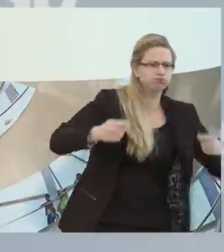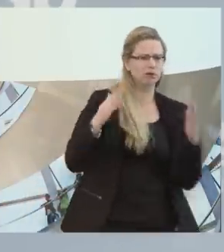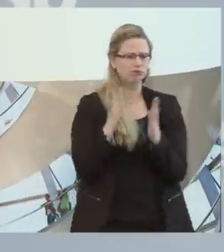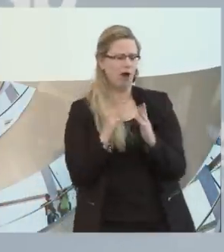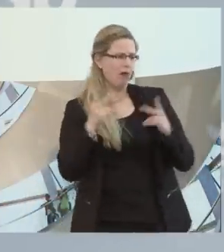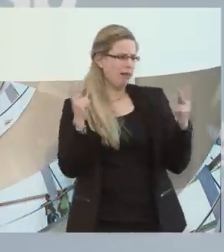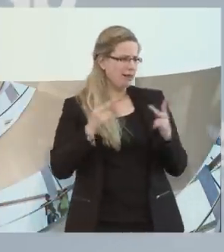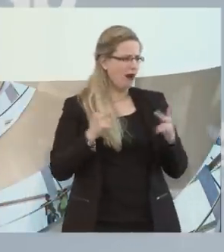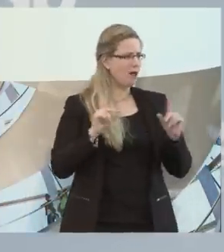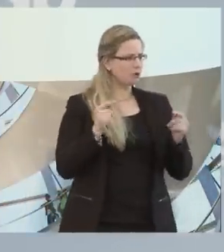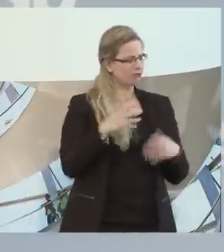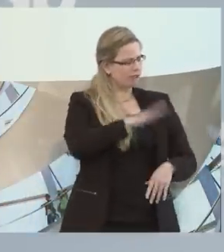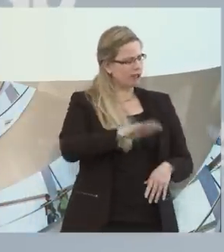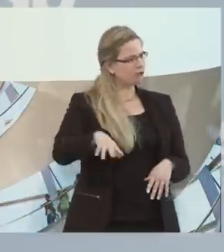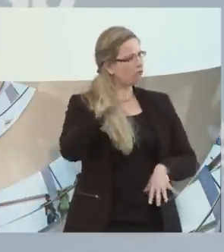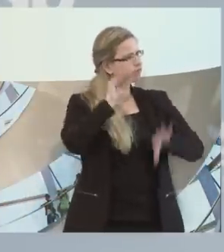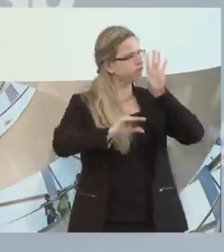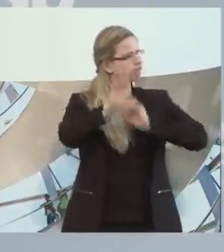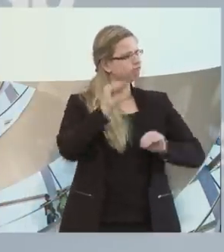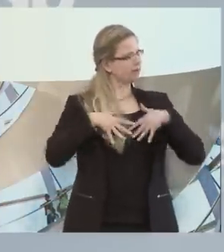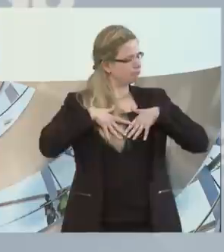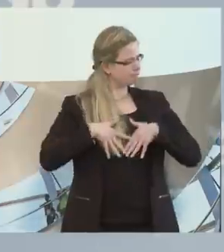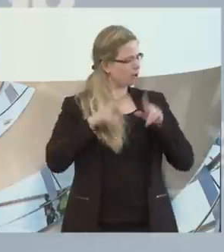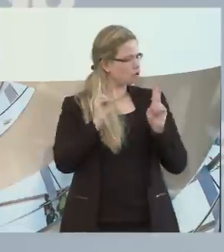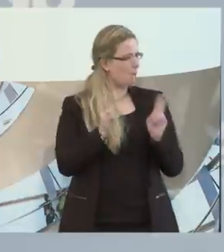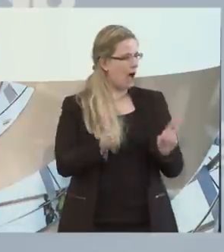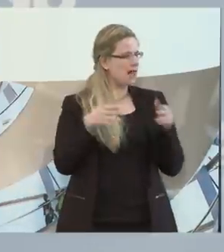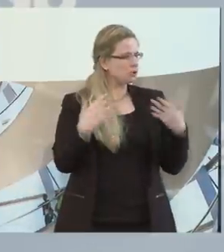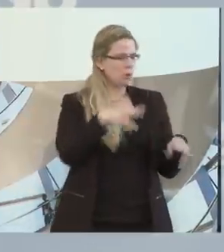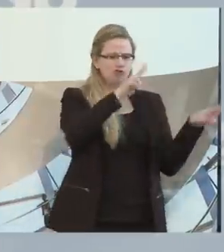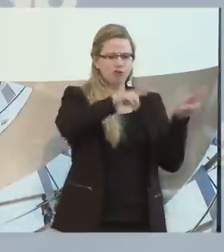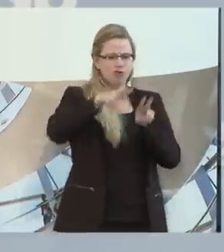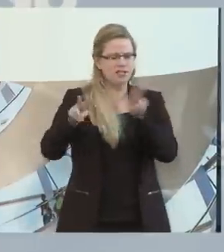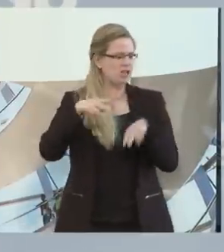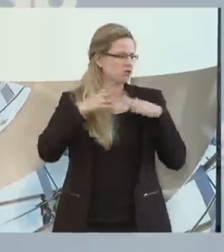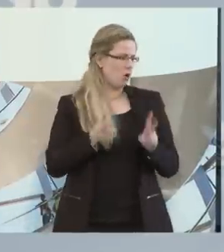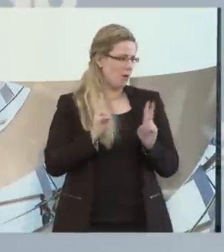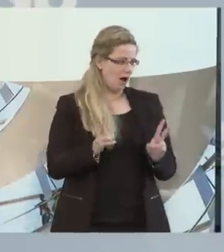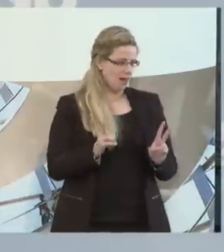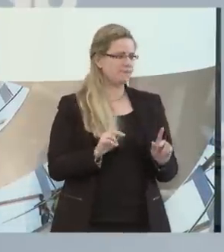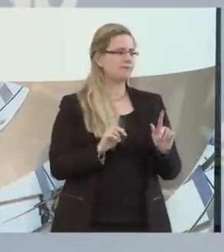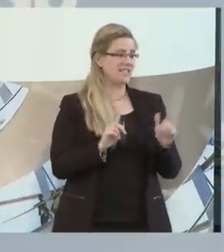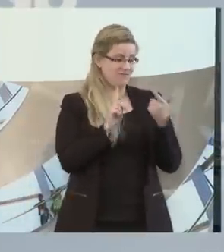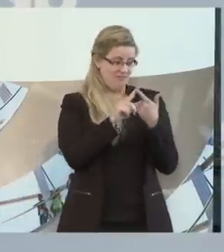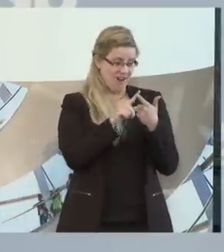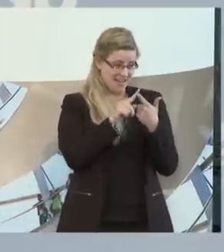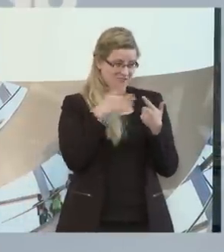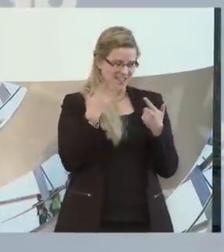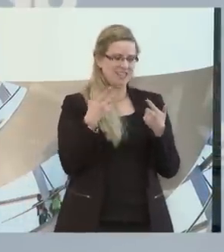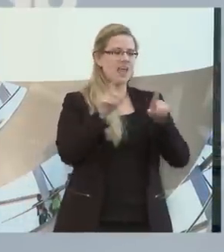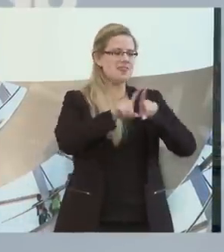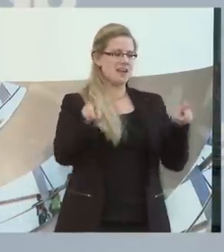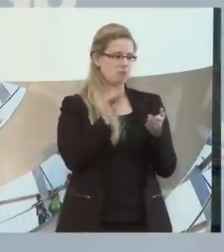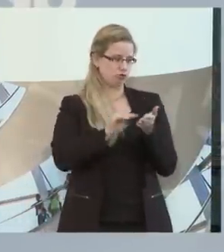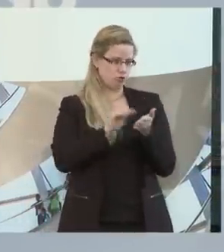Kinder lernen das spielerisch. Das ist sicherlich, was für unsere Gesellschaft in Zukunft ganz wichtig sein muss. Das Zweite ist die Schule. Da möchte ich